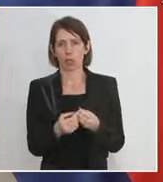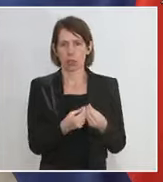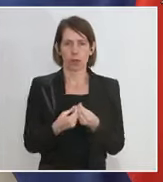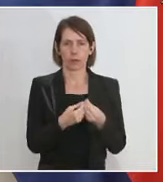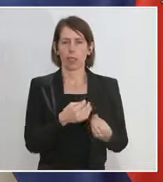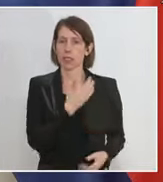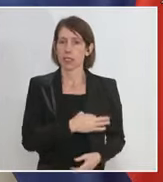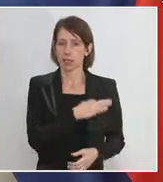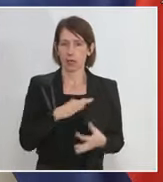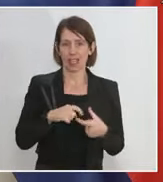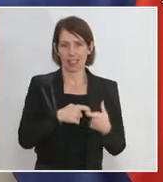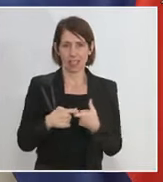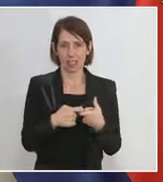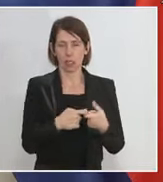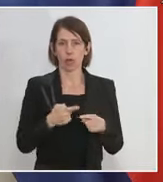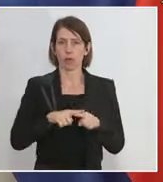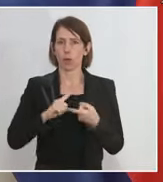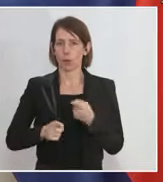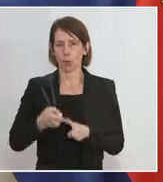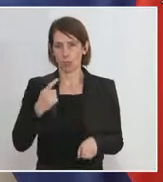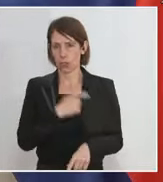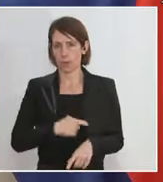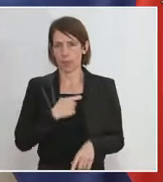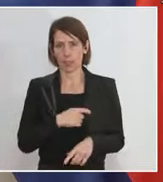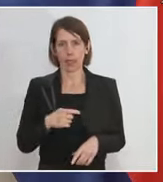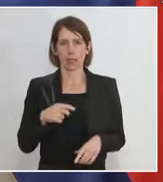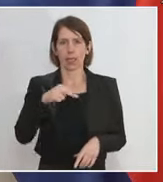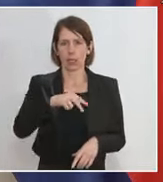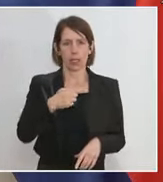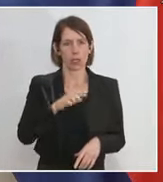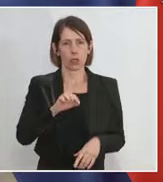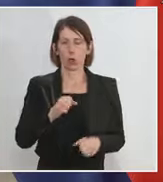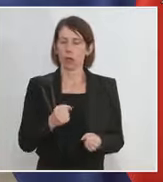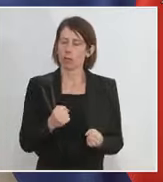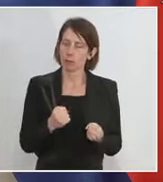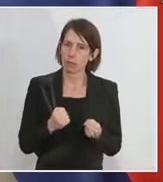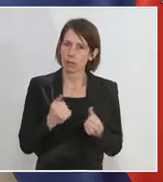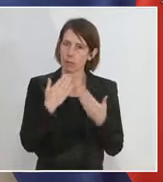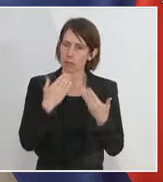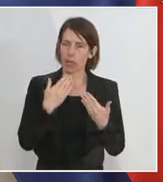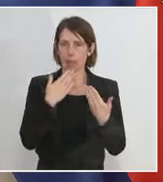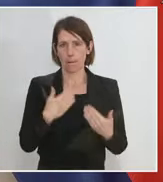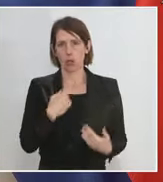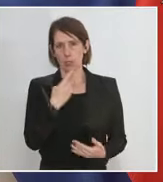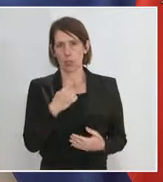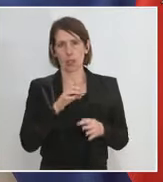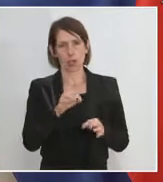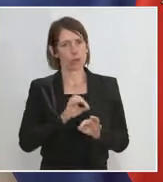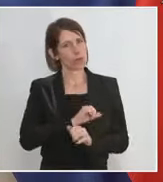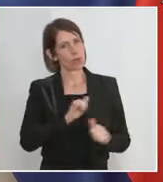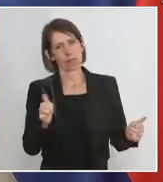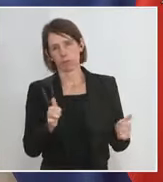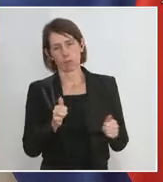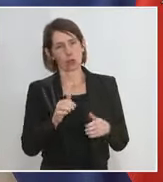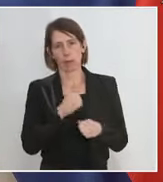Zivilgesellschaft, österreichischen NGOs, den ich auch an dieser Stelle einen großen Dank aussprechen will für ihre großartige Arbeit in